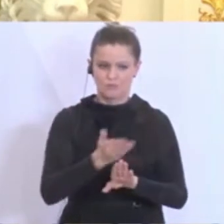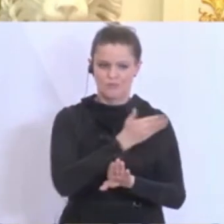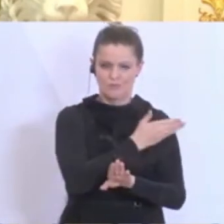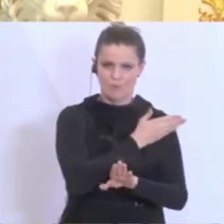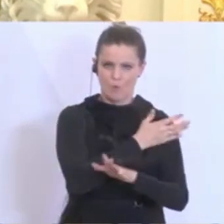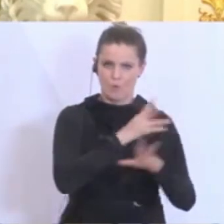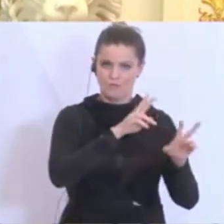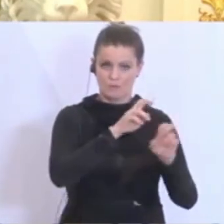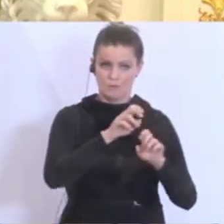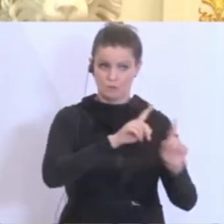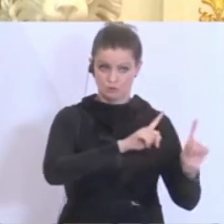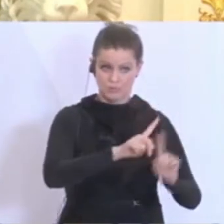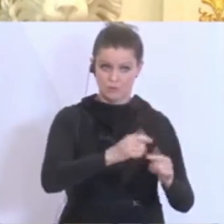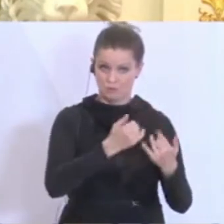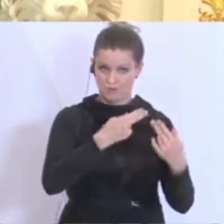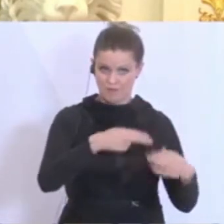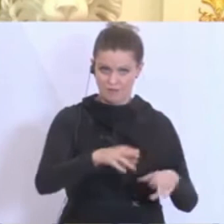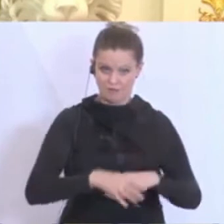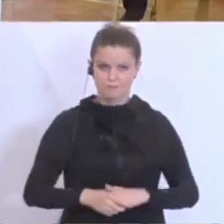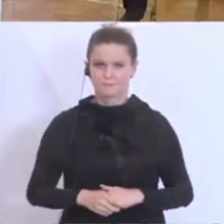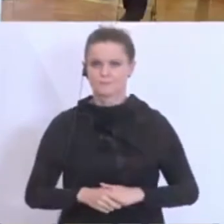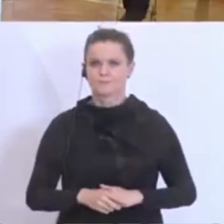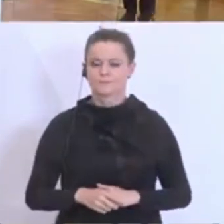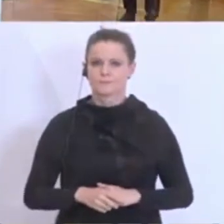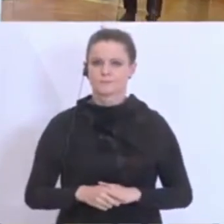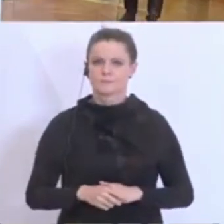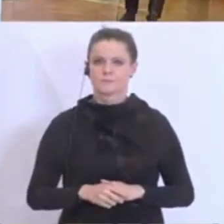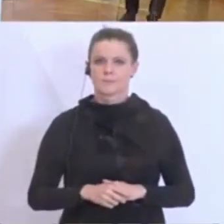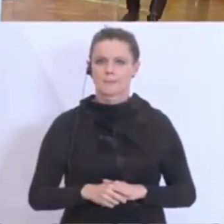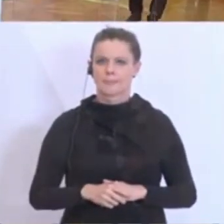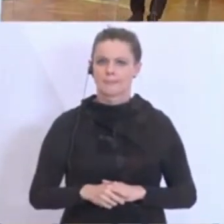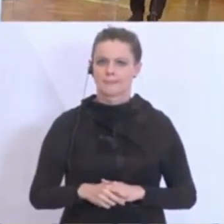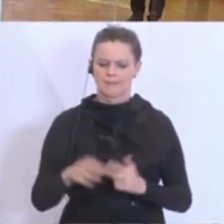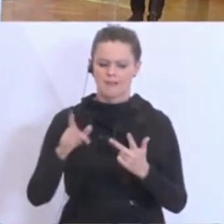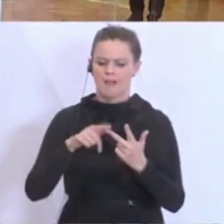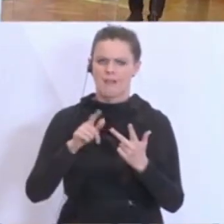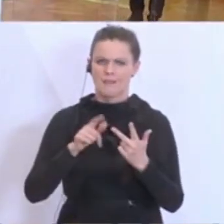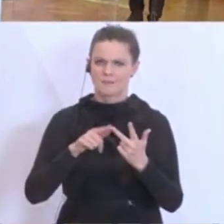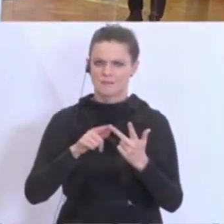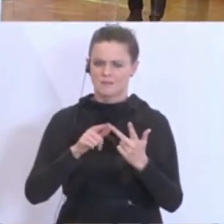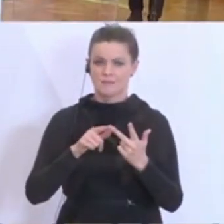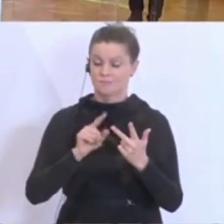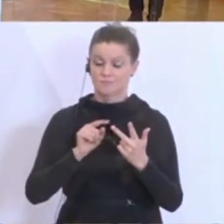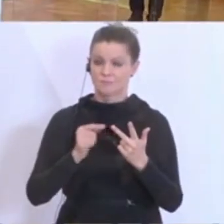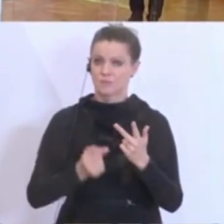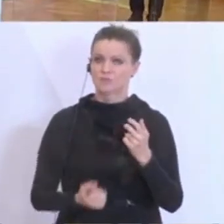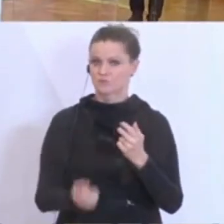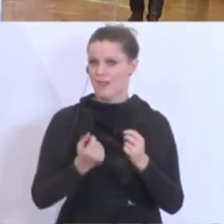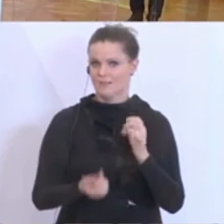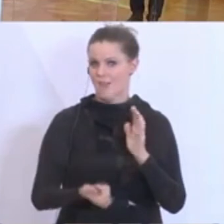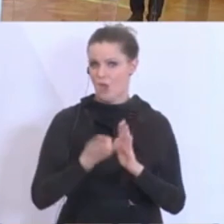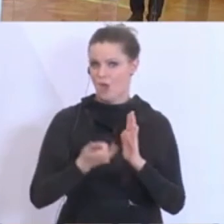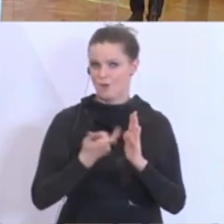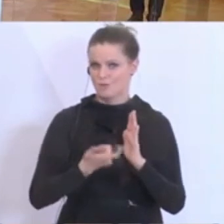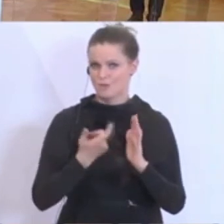Ist das jetzt alles auf Eis gelegt oder wie geht es da weiter? Vielen Dank. Ich beginne vielleicht mit dem Letzten und das ist das Herausfordernde sowohl für unsere